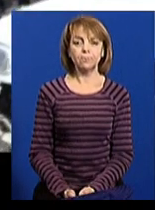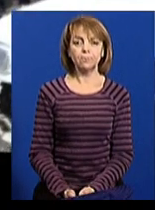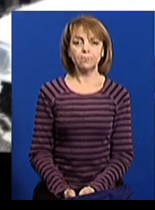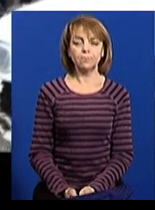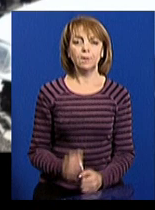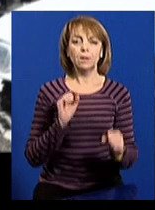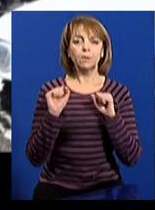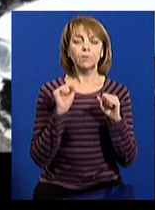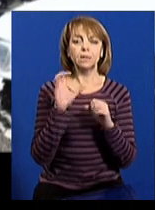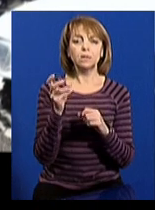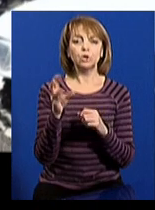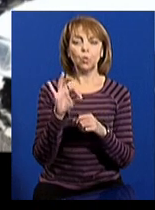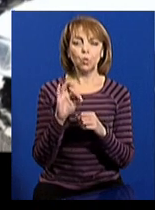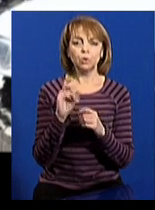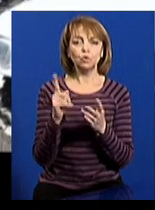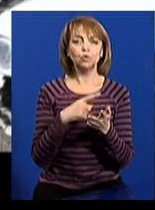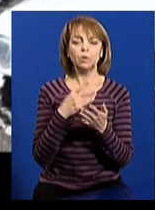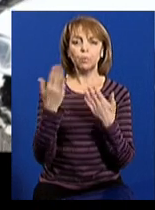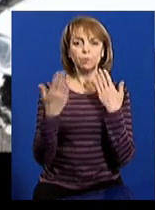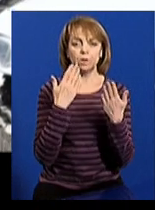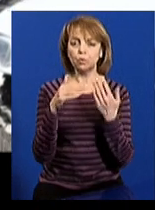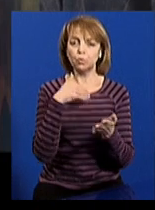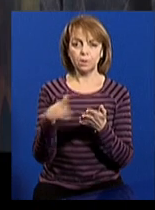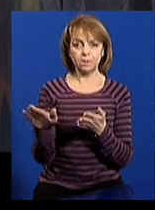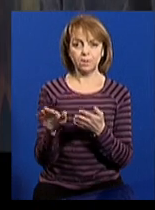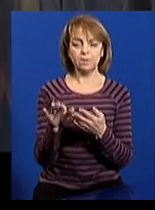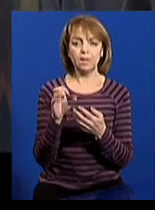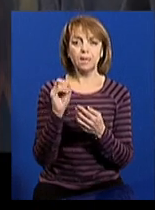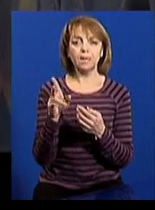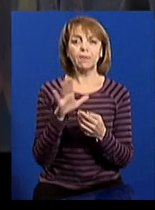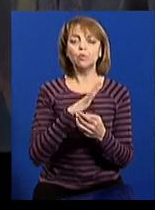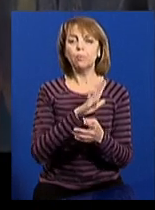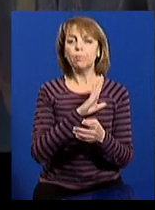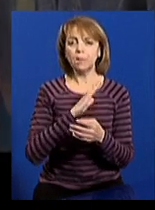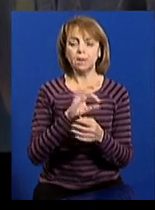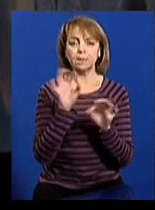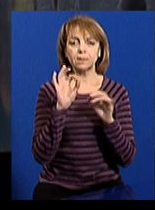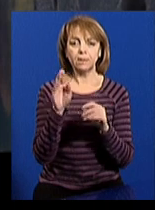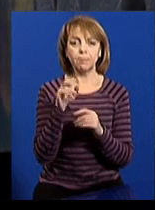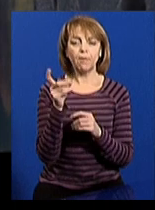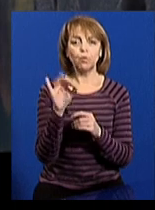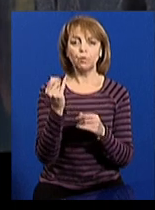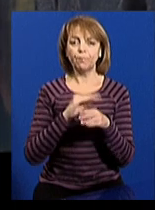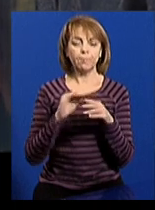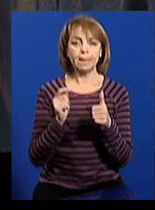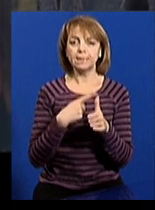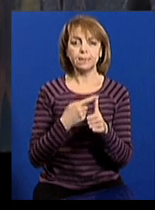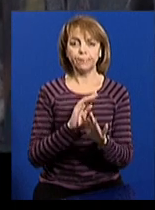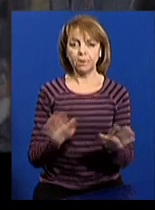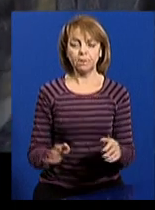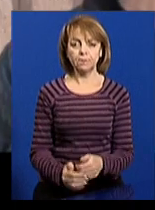Керівники СТО з журналістами спілкуватися відмовилися. Як все було, розповідає Павло, свого прізвища не називає.